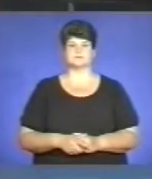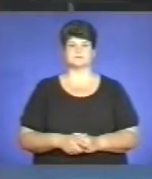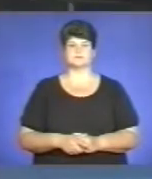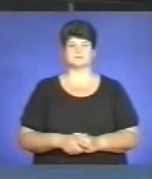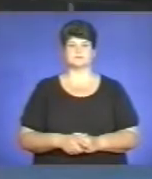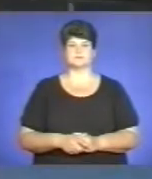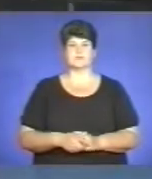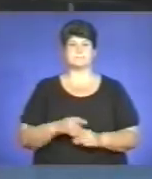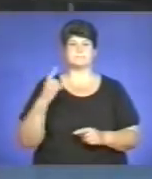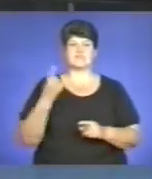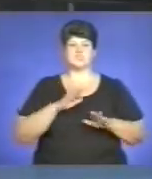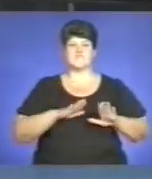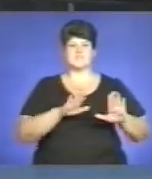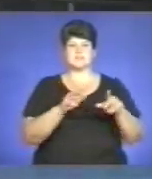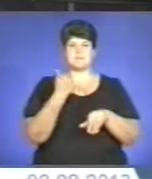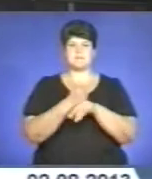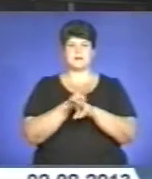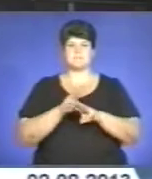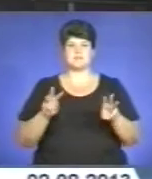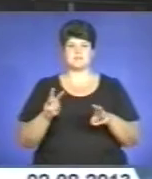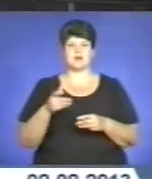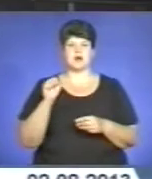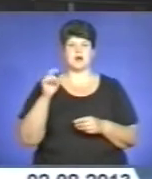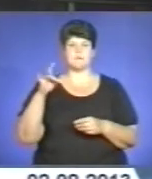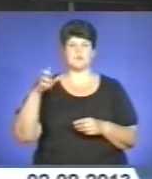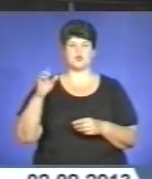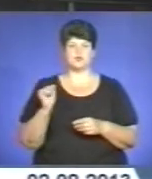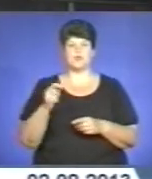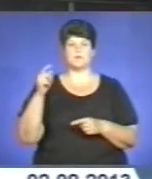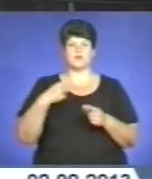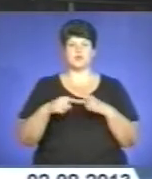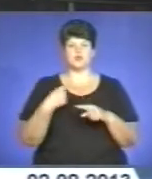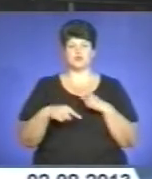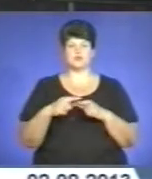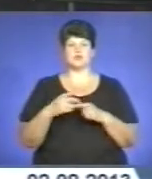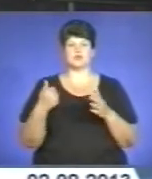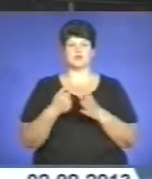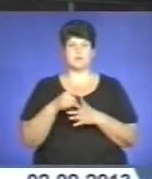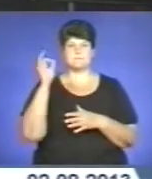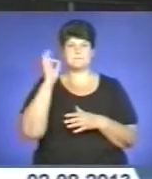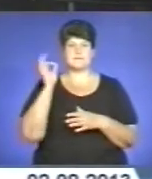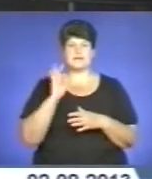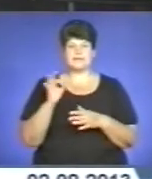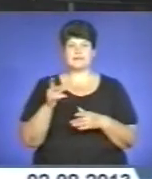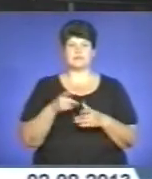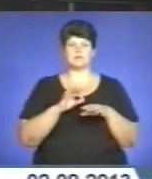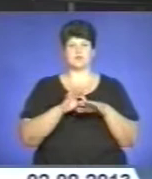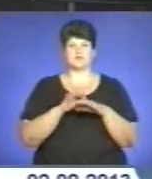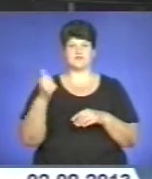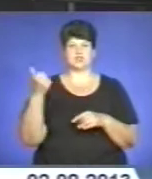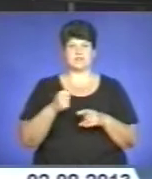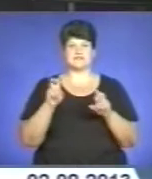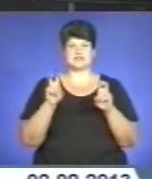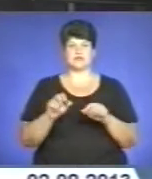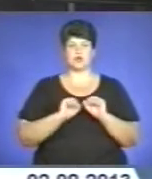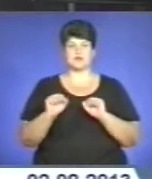Перший віце-прем'єр-міністр Сергій Арбузов повернувся з робочої поїздки до Берліна та провів щотижневе засідання уряду. За